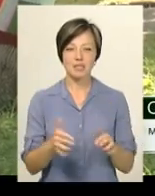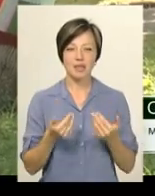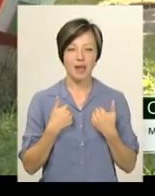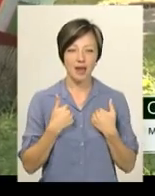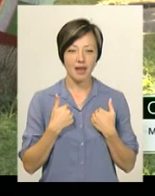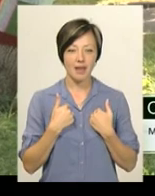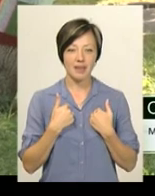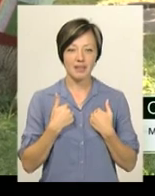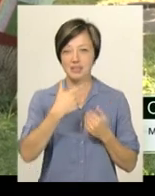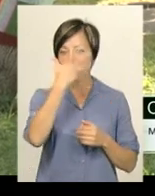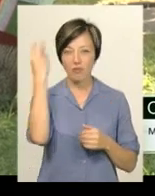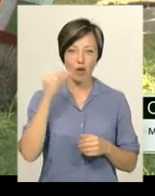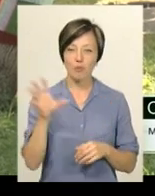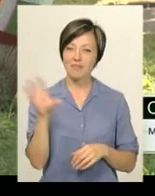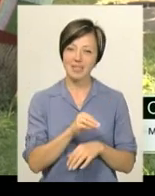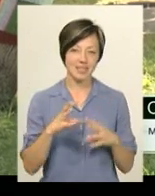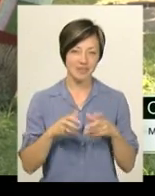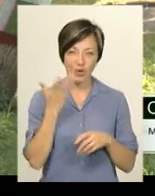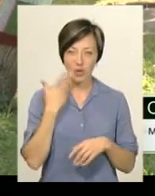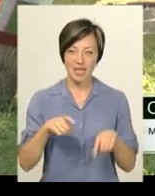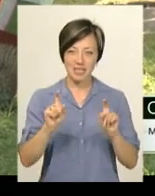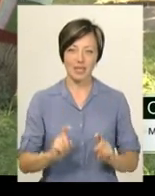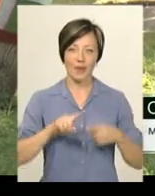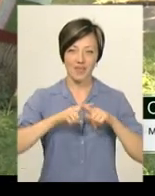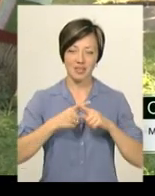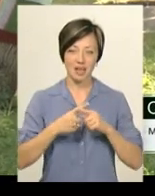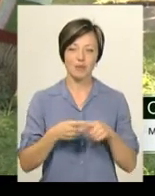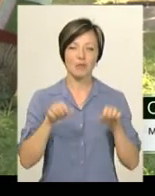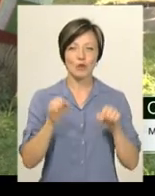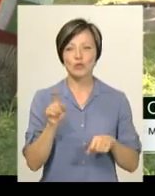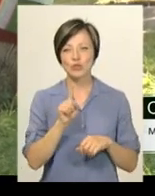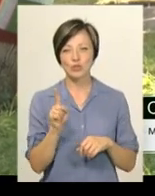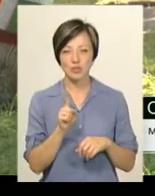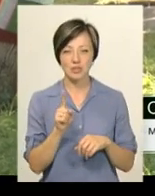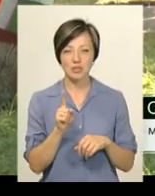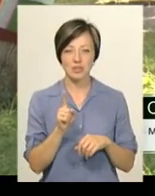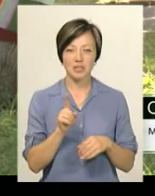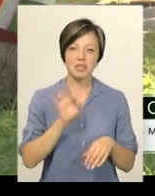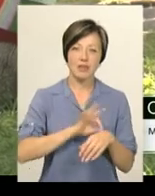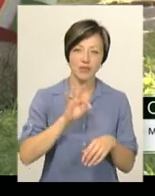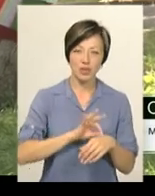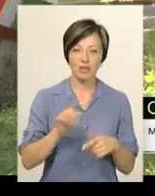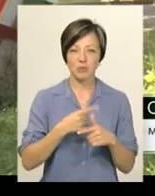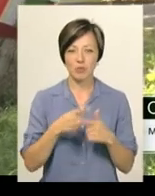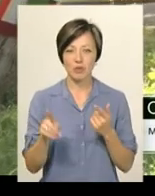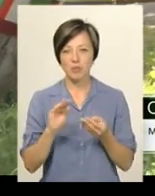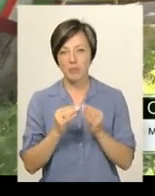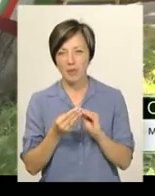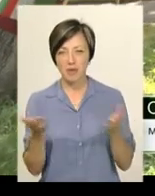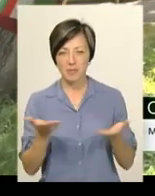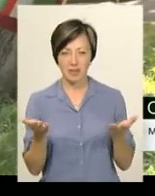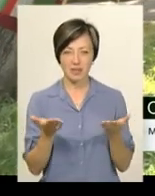забуваю про це на світі, коли я сідаю в'язати. Мене може щось там, я можу захворіти, мене може щось